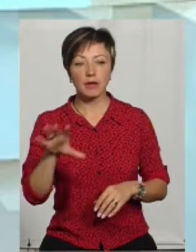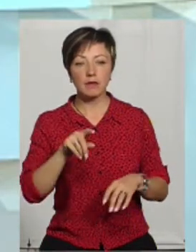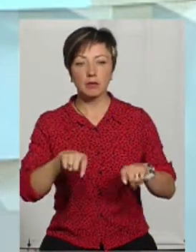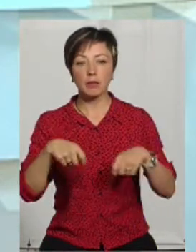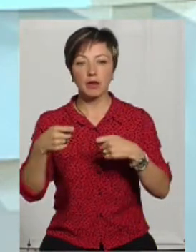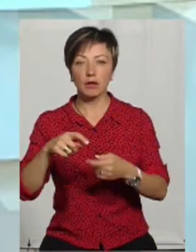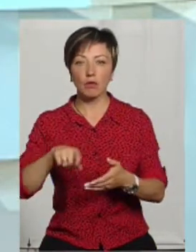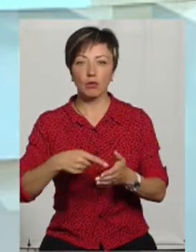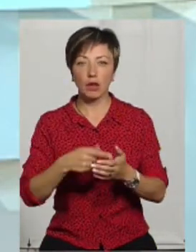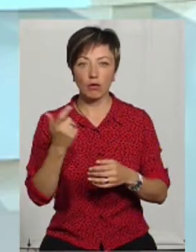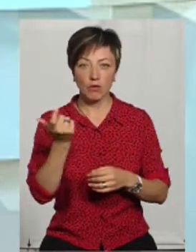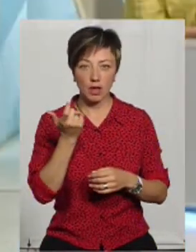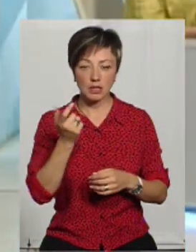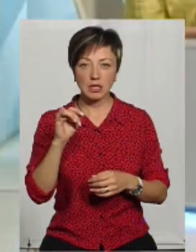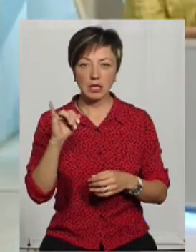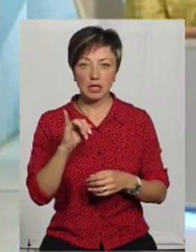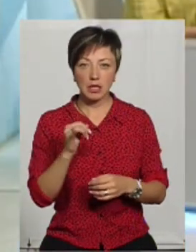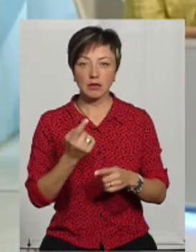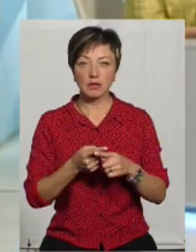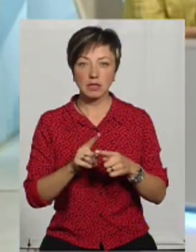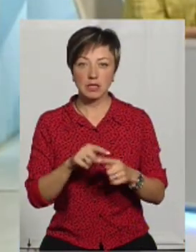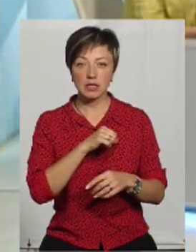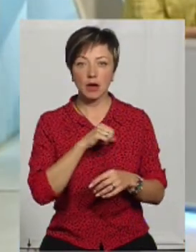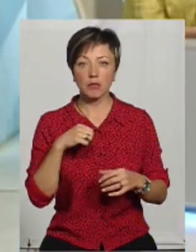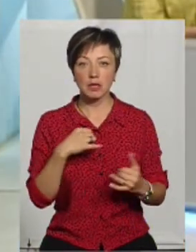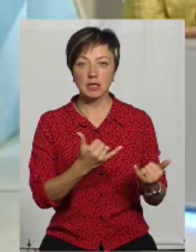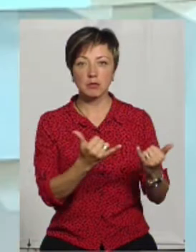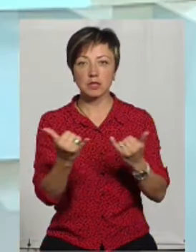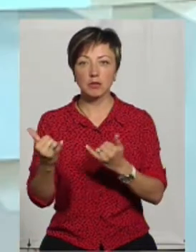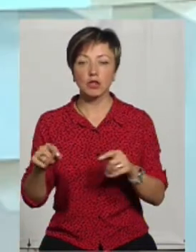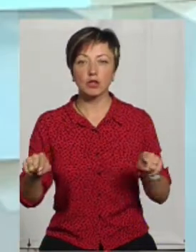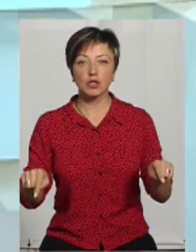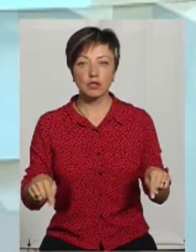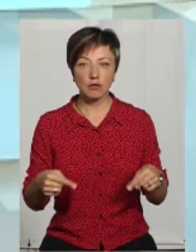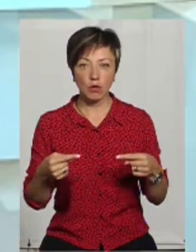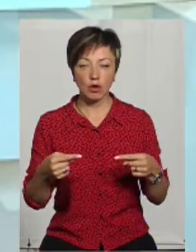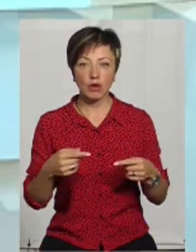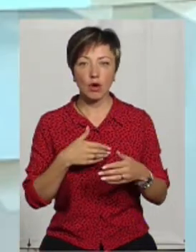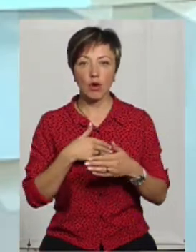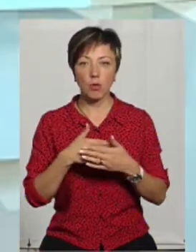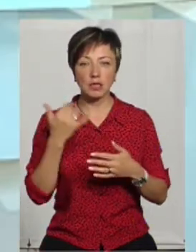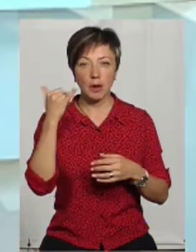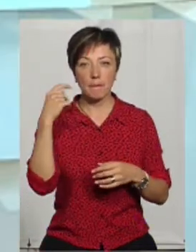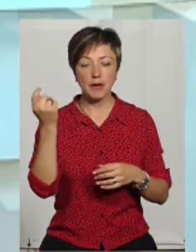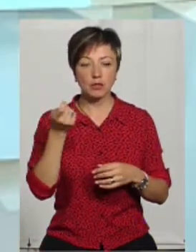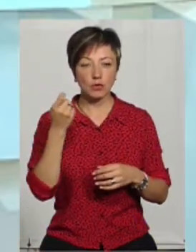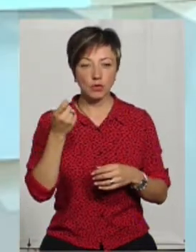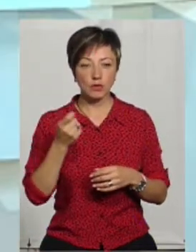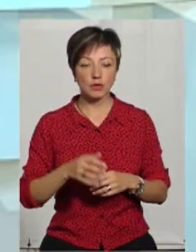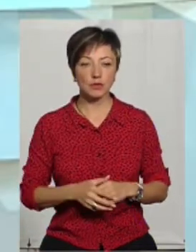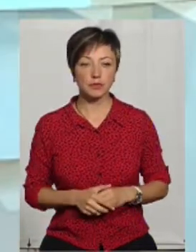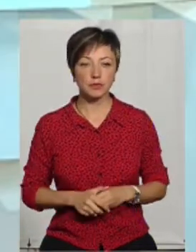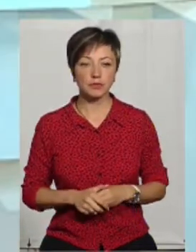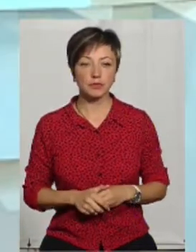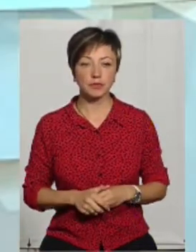передані в комунальну власність. І вони самі забезпечують створення громадських пасовищ для випасу